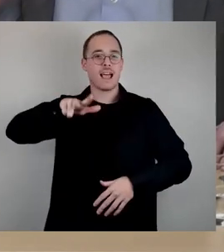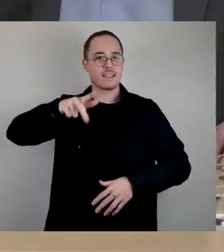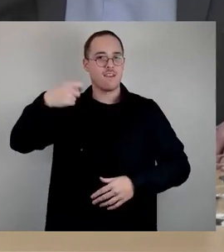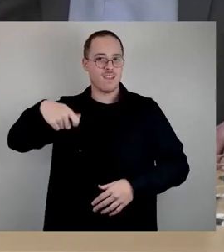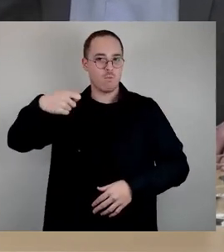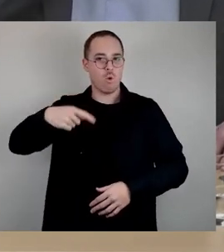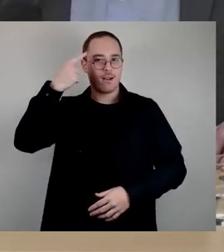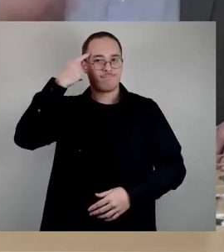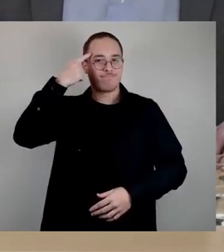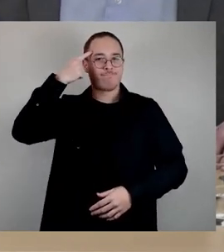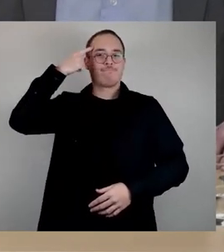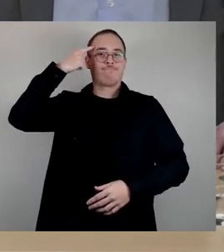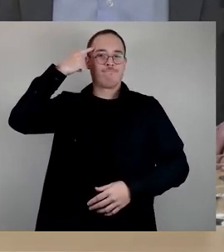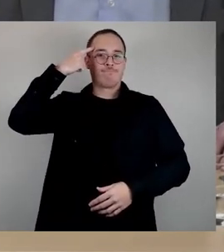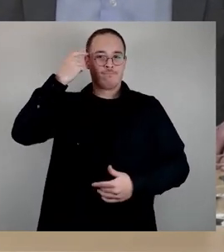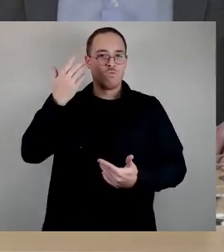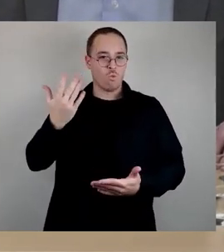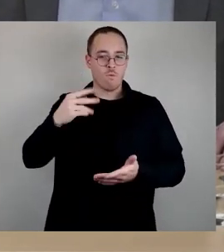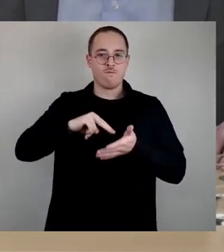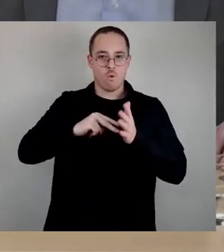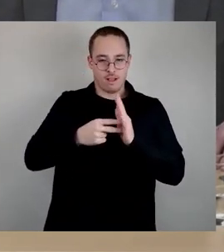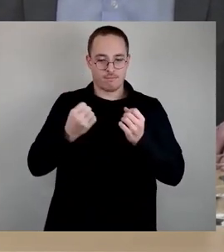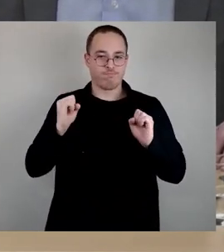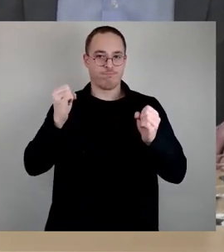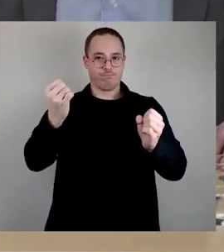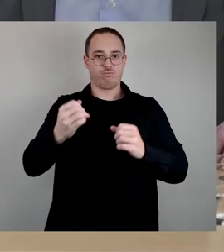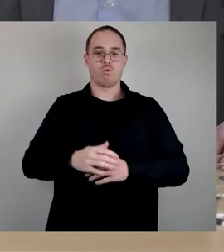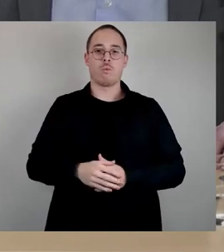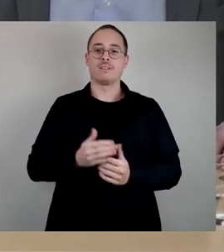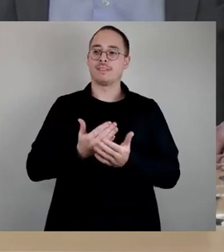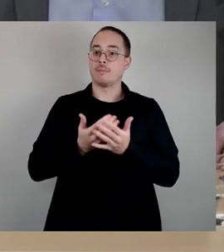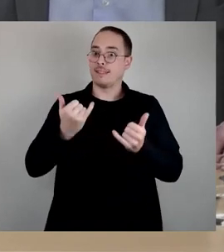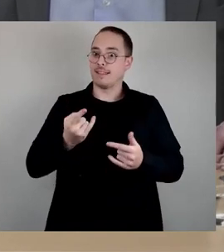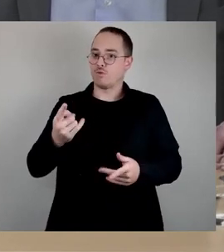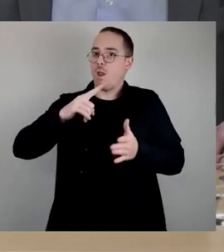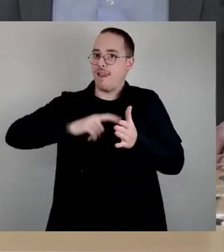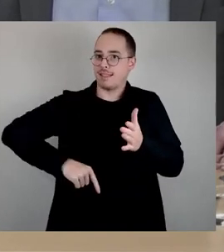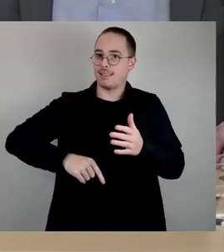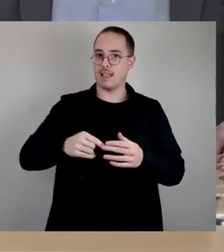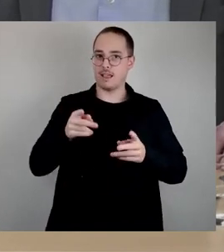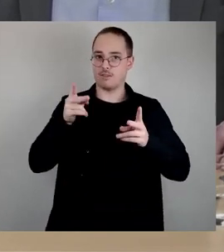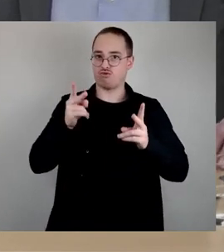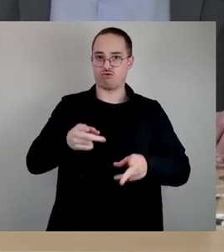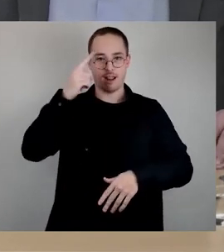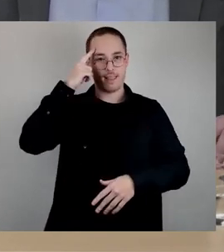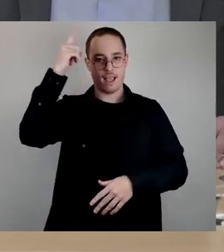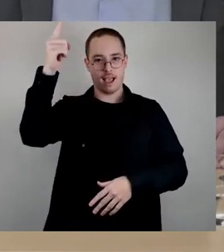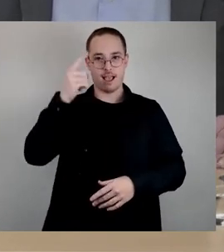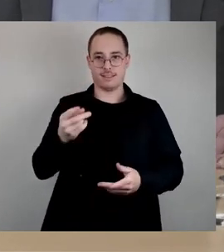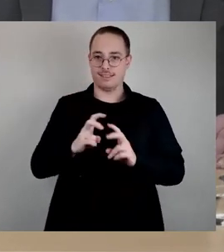dass jetzt die letzte Ratssitzung vor dem Gedenktag ist, auch an dieser Stelle dafür zu werben und